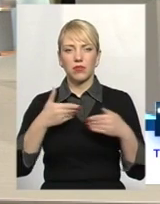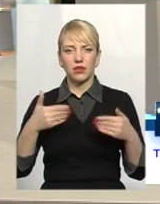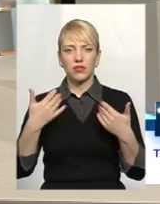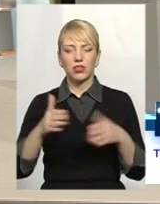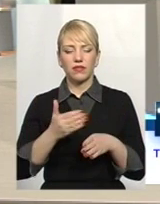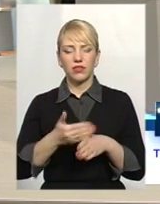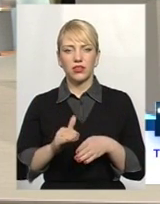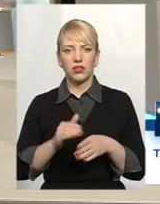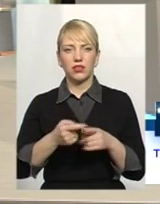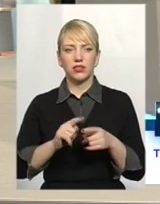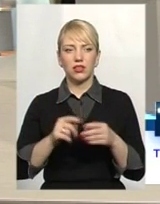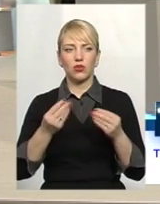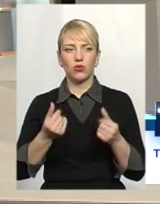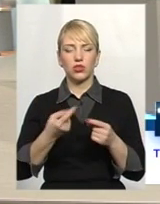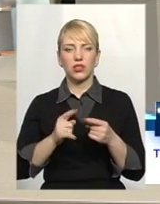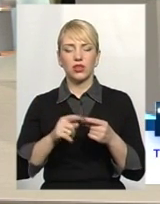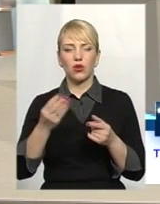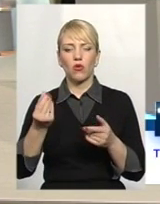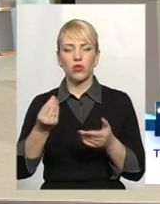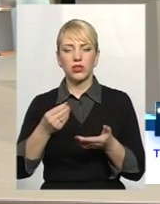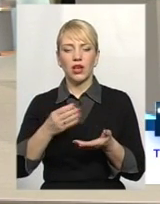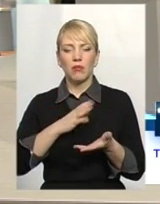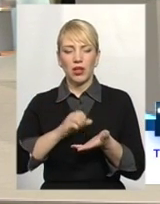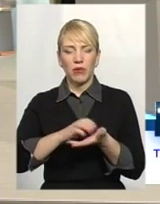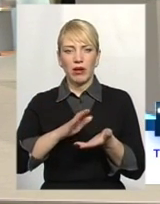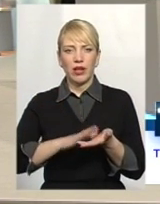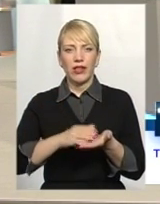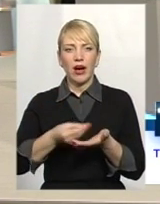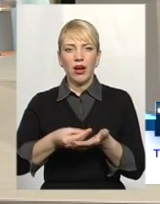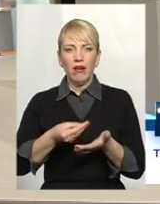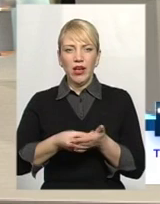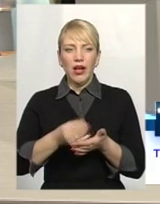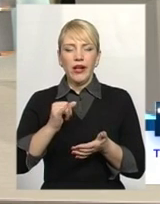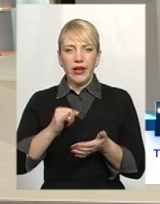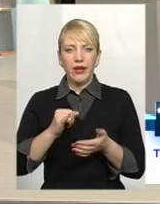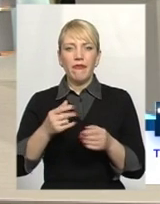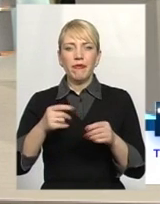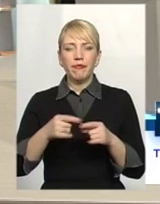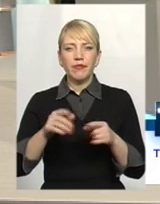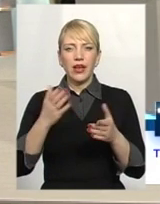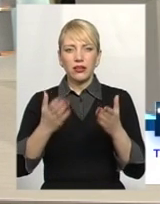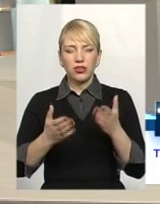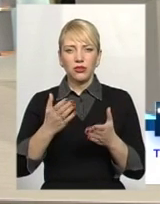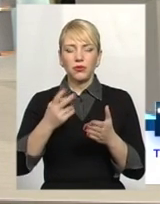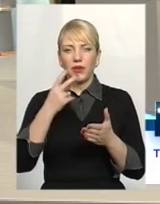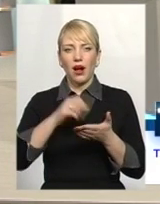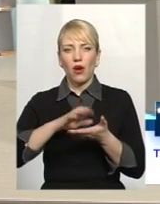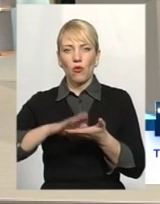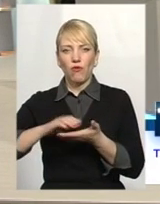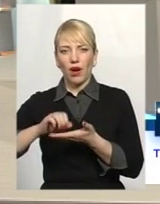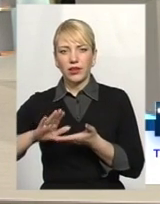вже виділені ці кошти, тобто вони були передбачені в тарифі. І, в принципі, якщо рахувати